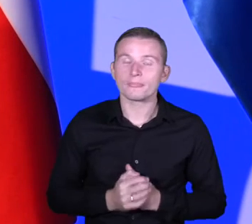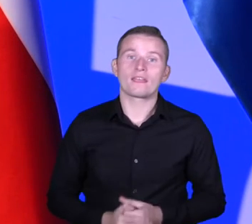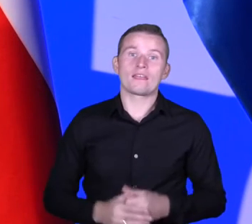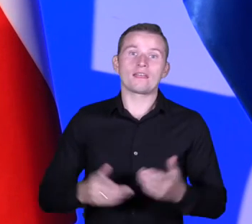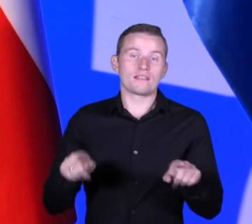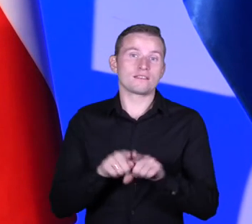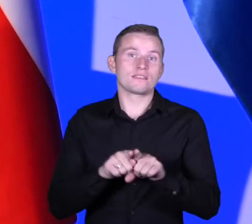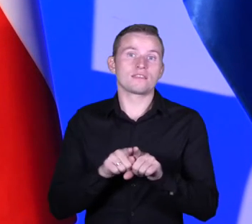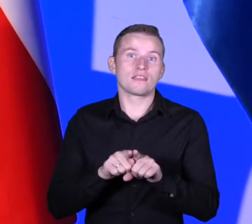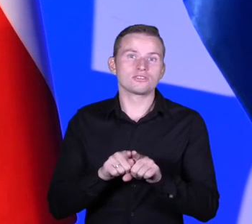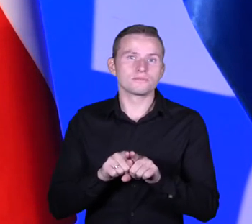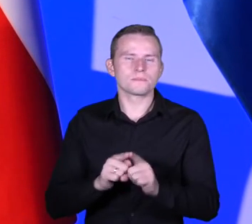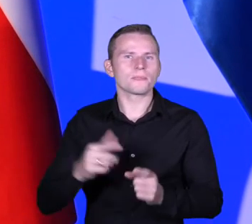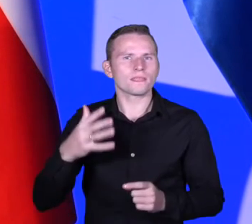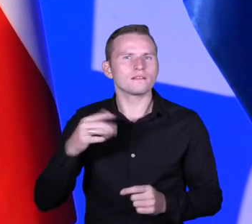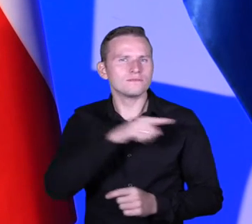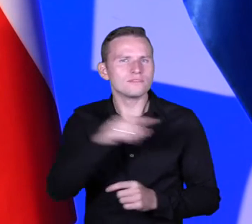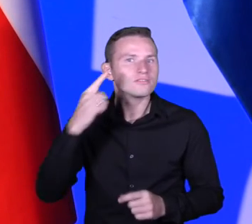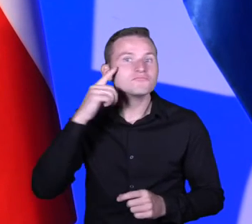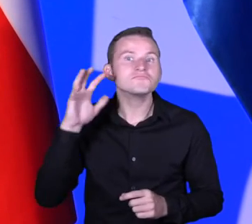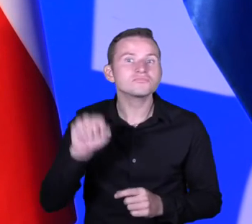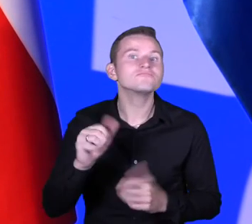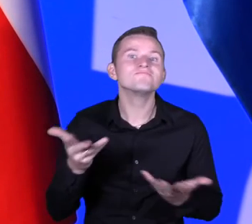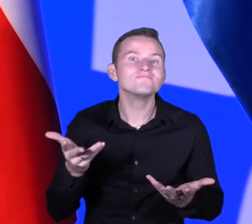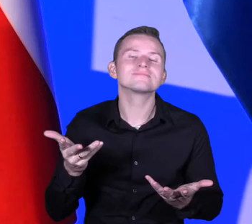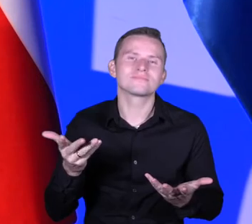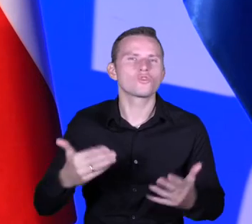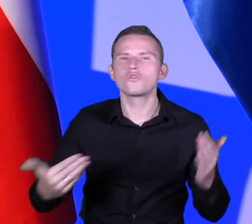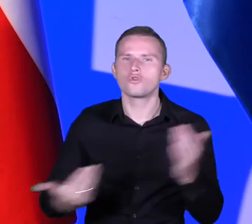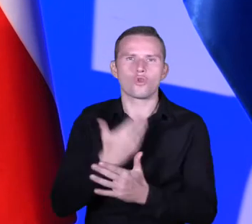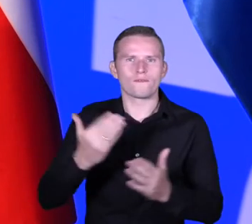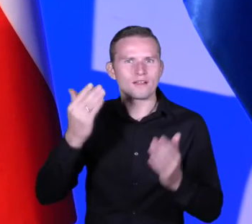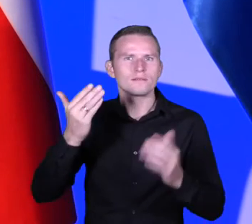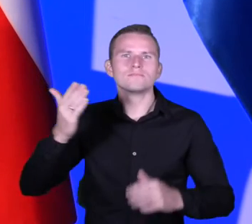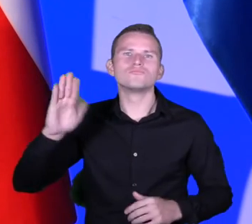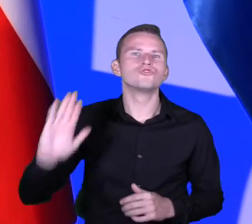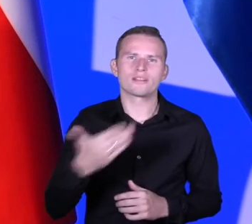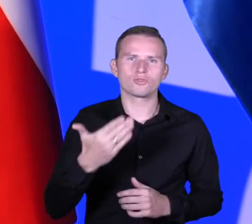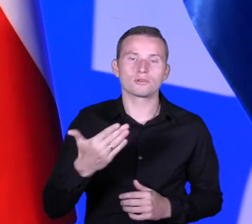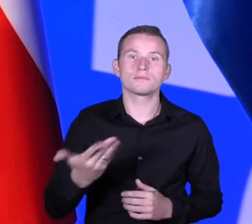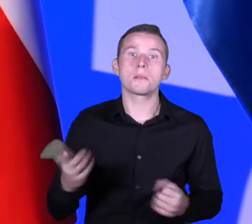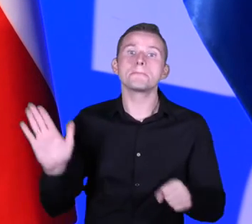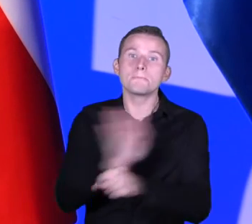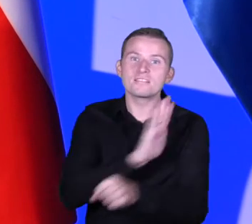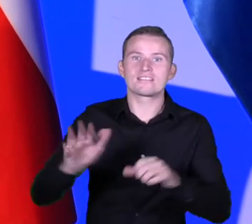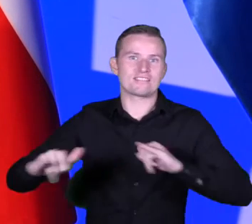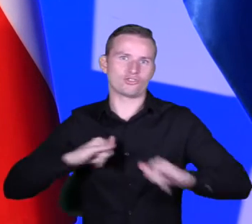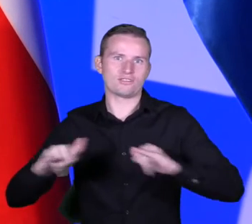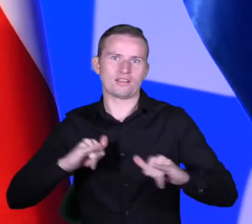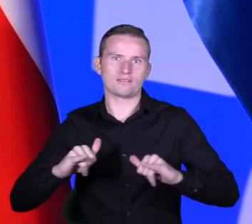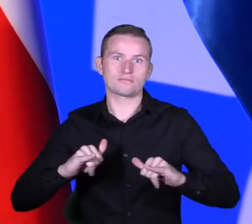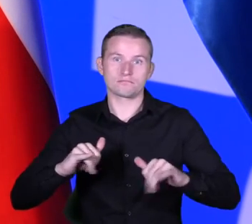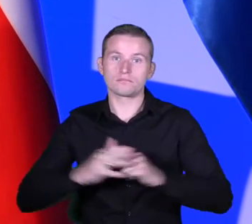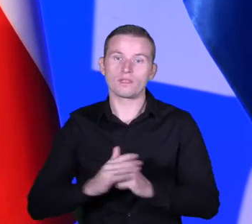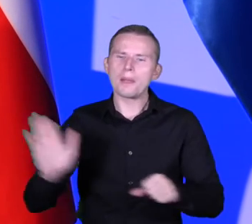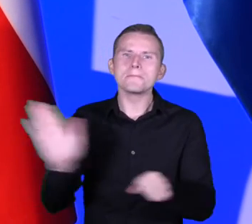które mogli Państwo dostrzec, to jest ogłoszenie nowego przedmiotu, biznes i zarządzanie. Biznes i zarządzanie to jest, można powiedzieć, tak